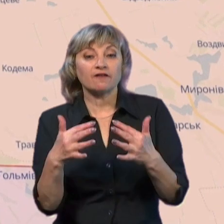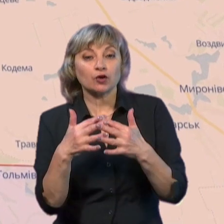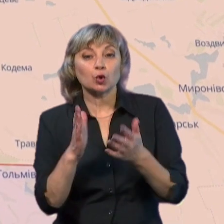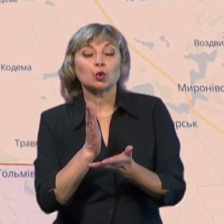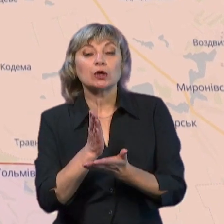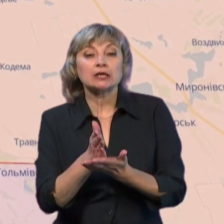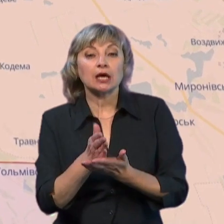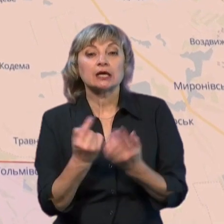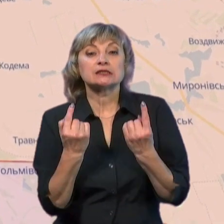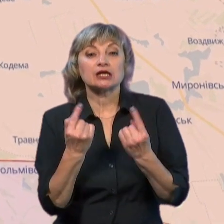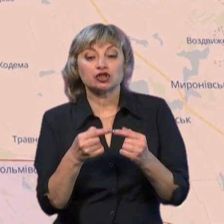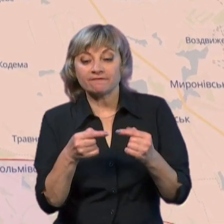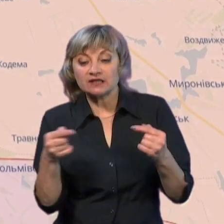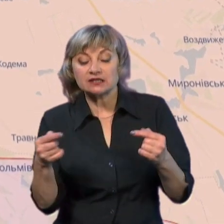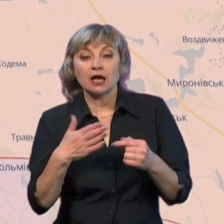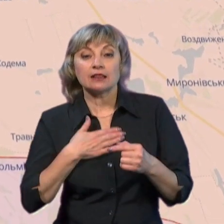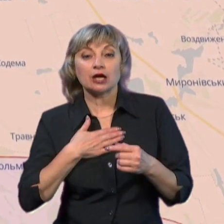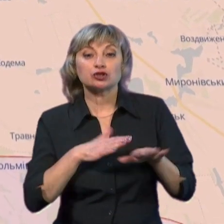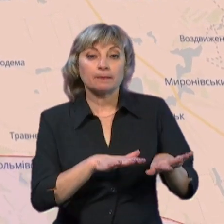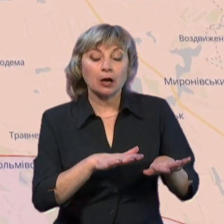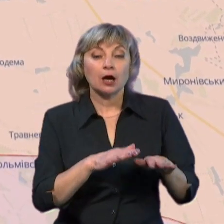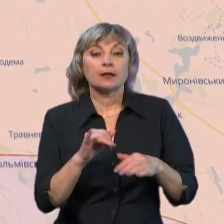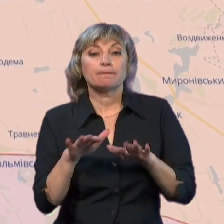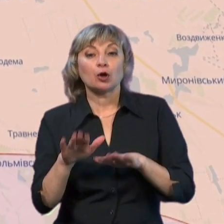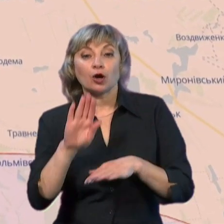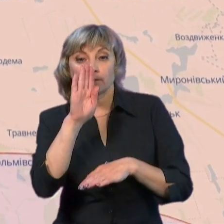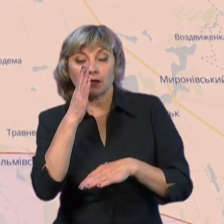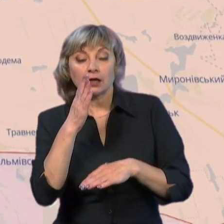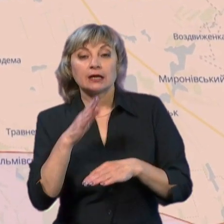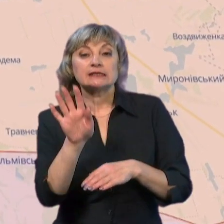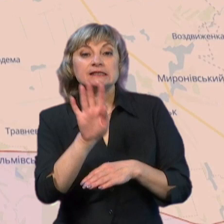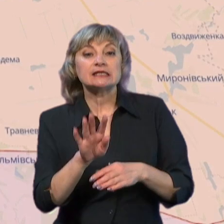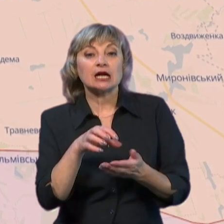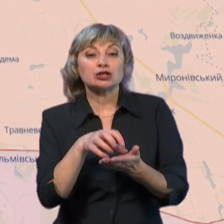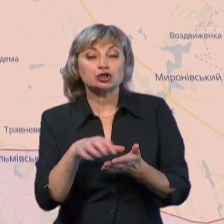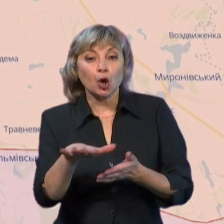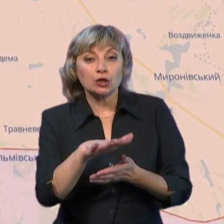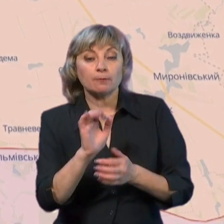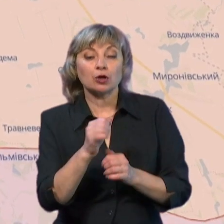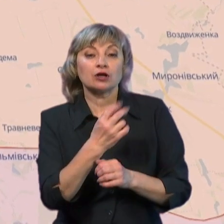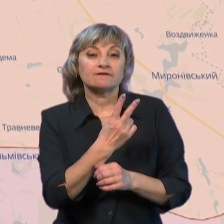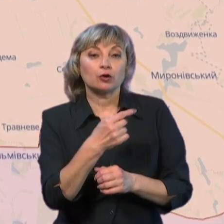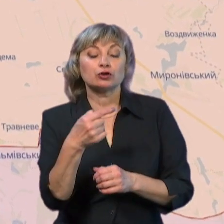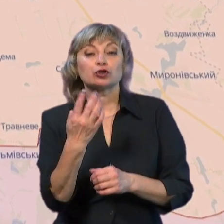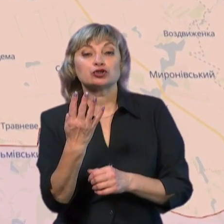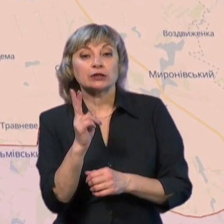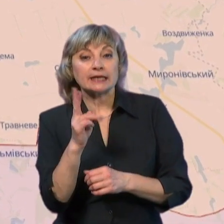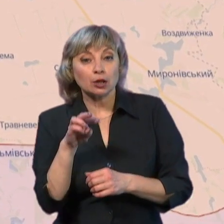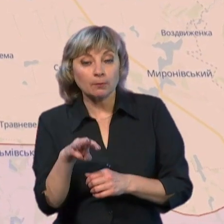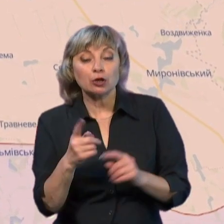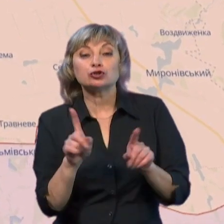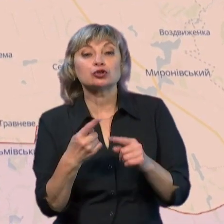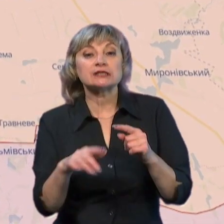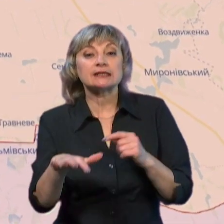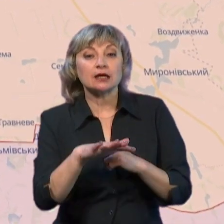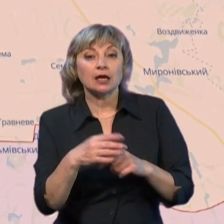значна відстань між нашими позиціями і позиціями противника. Сіра зона може складати від 2 до 4 кілометрів. Що це за